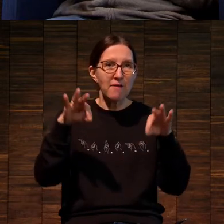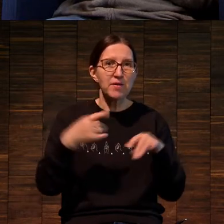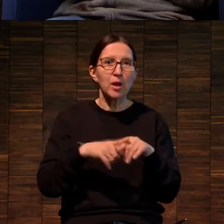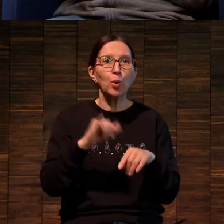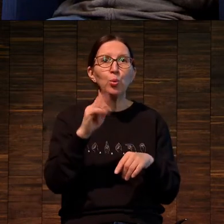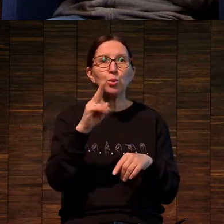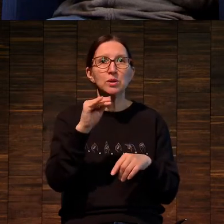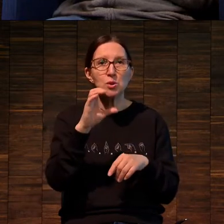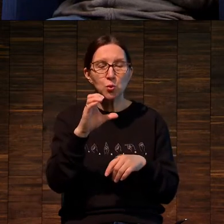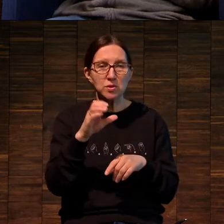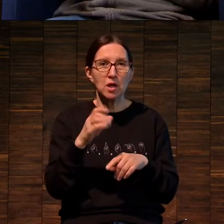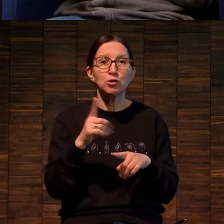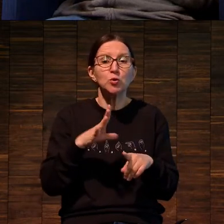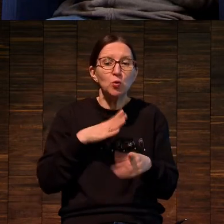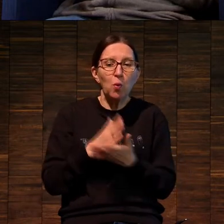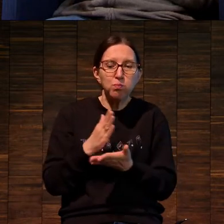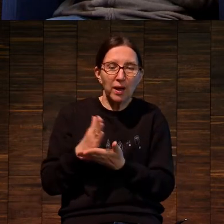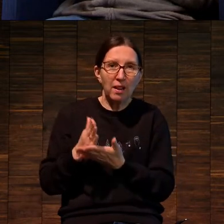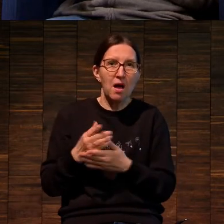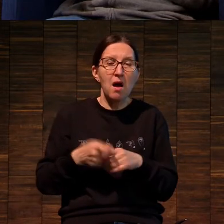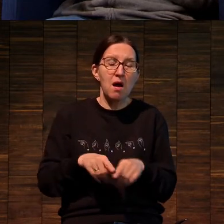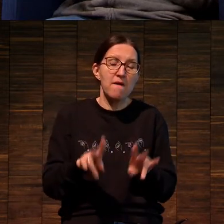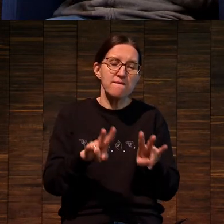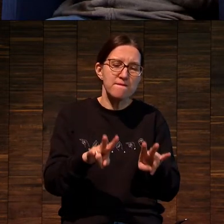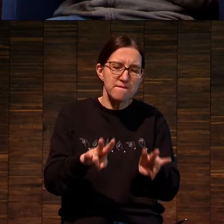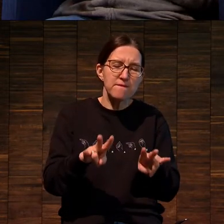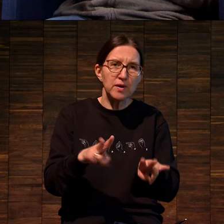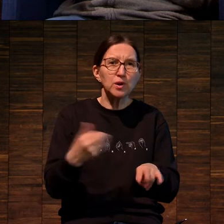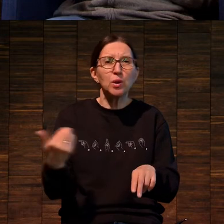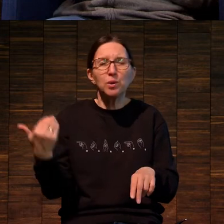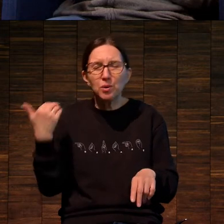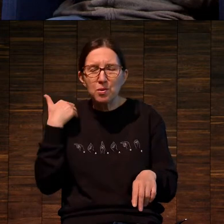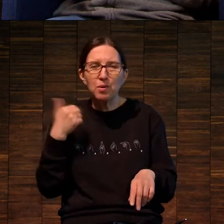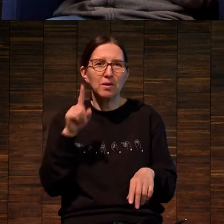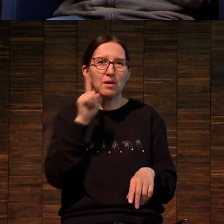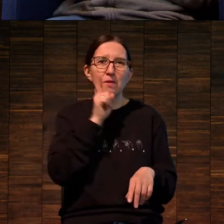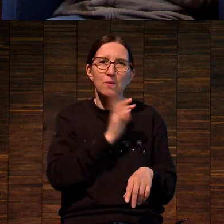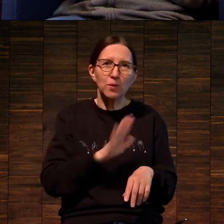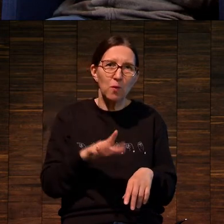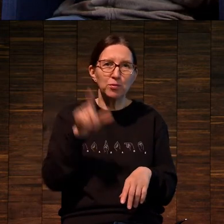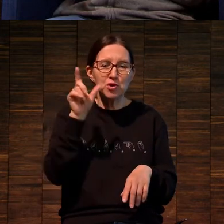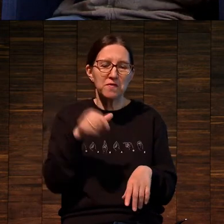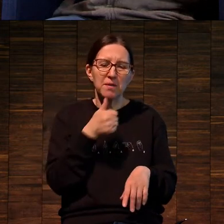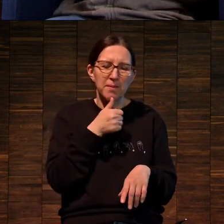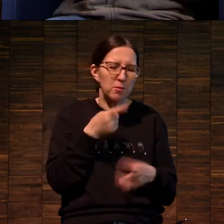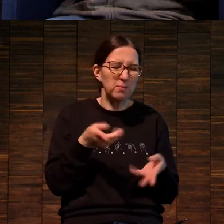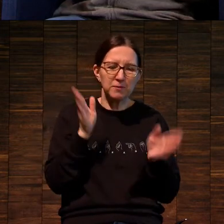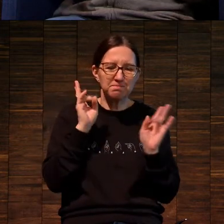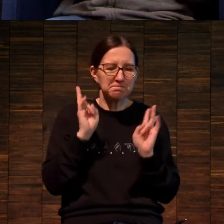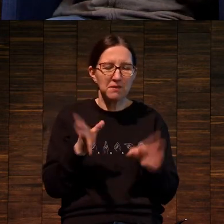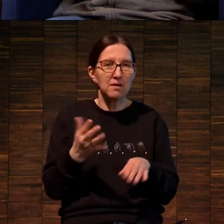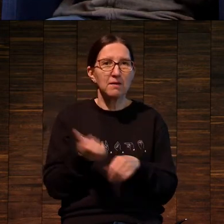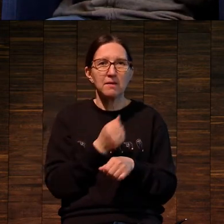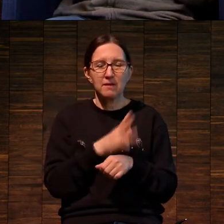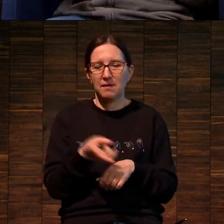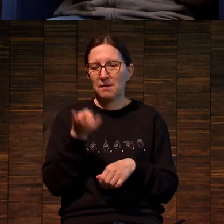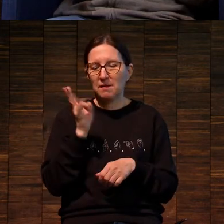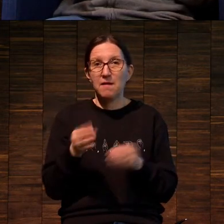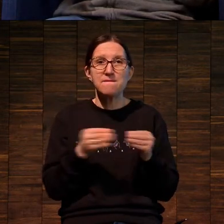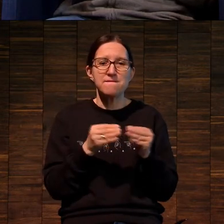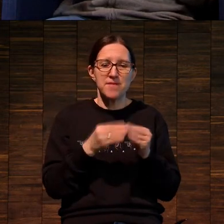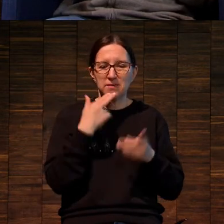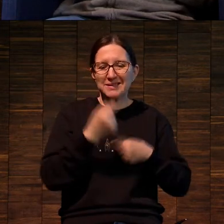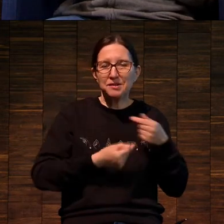Это уксусом то, что было. Это травилось очень долго, это было неудобно. И человек попробовал. Ну нафиг, я